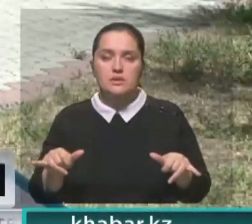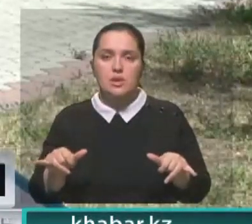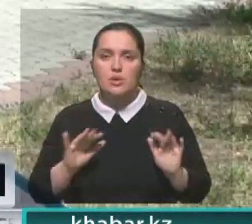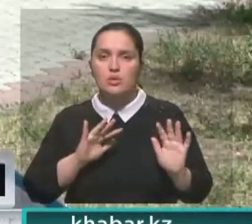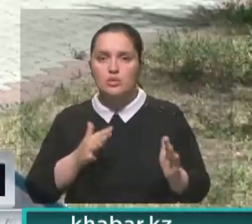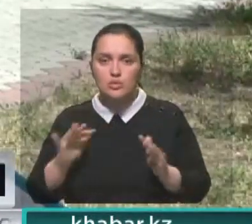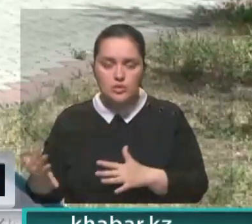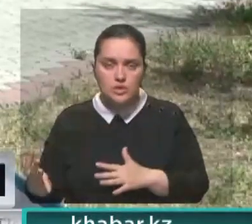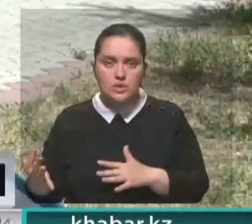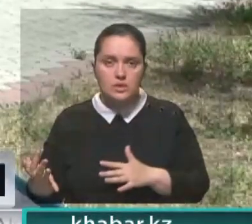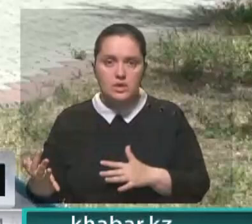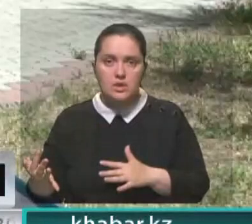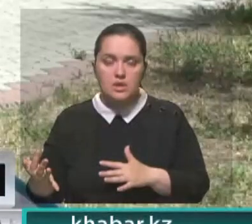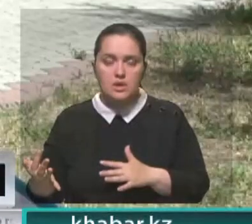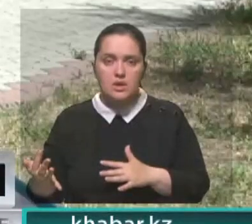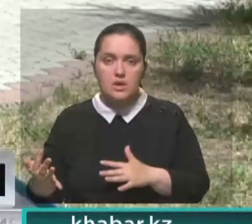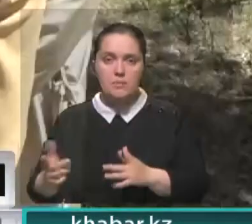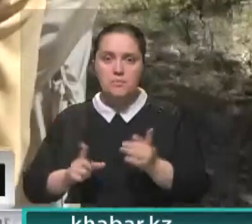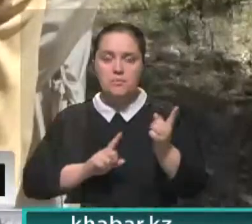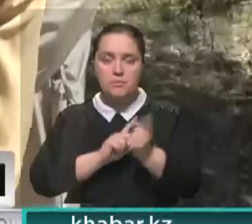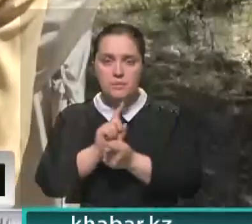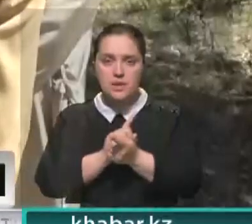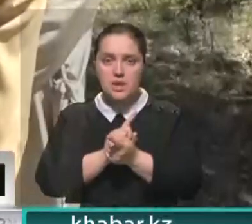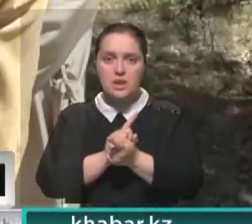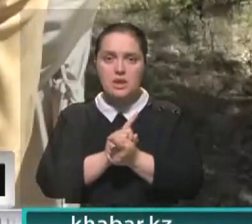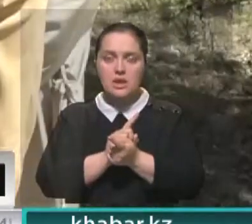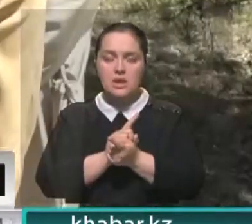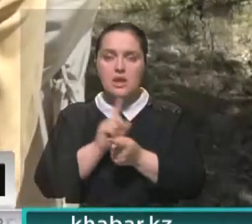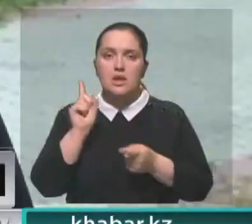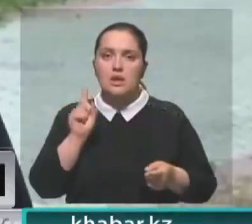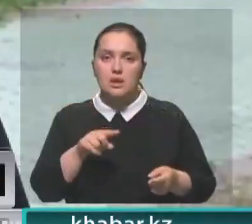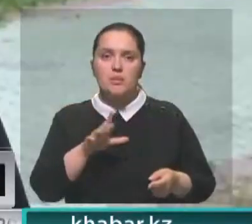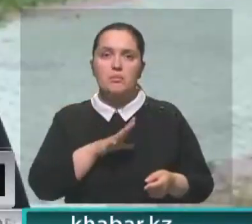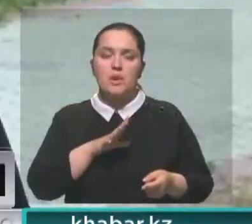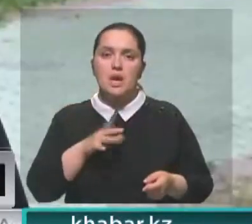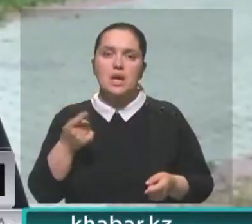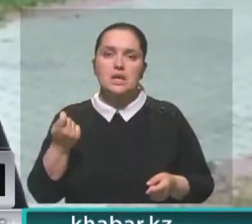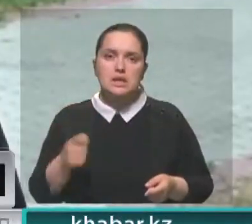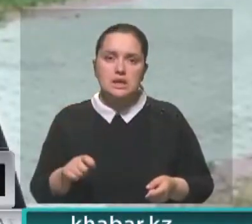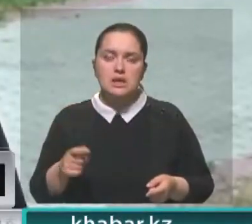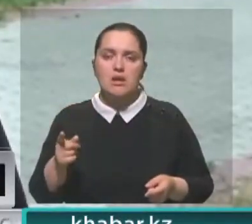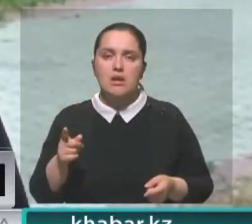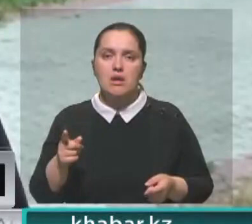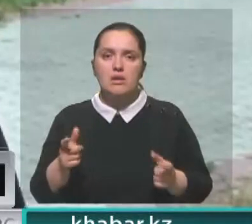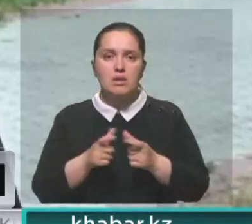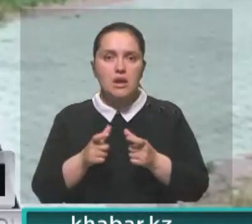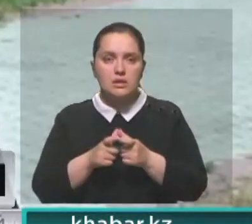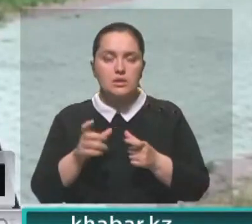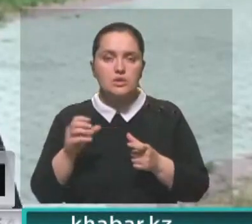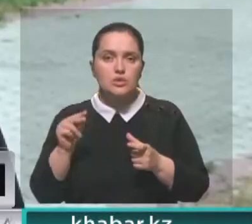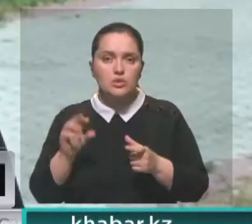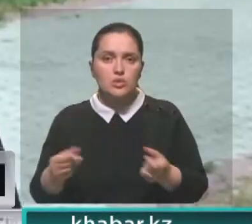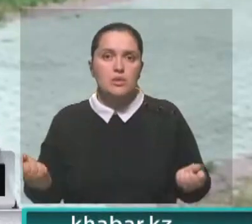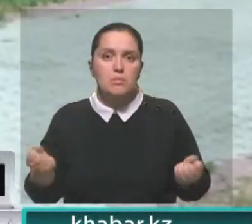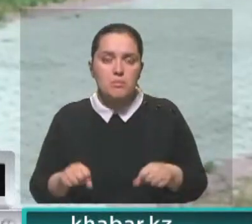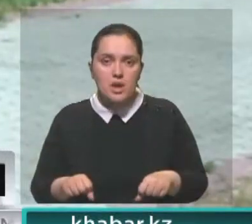случаи, которые происходят, изощряются, меняются. Имеются случаи редкие в отношении карт-счетов, то есть храш